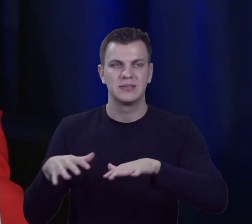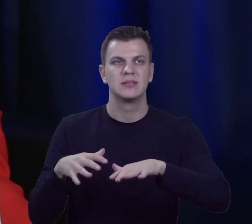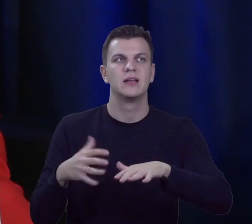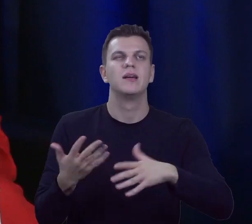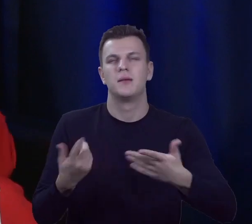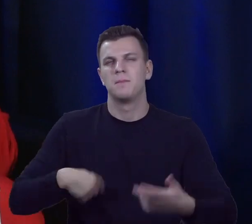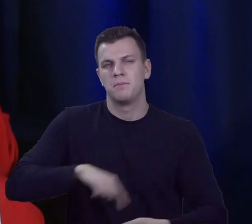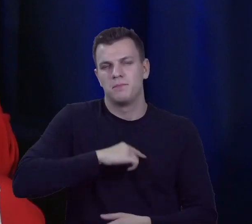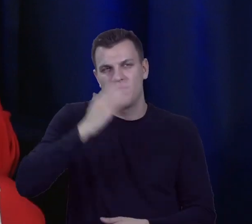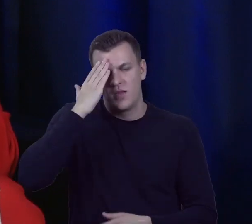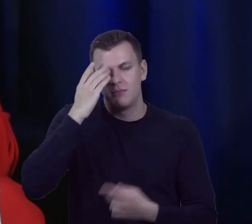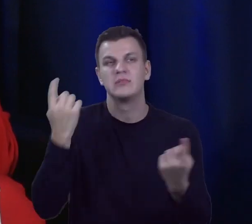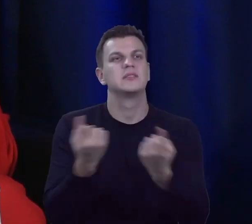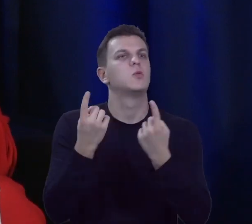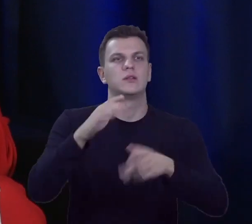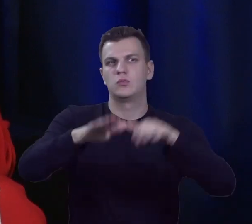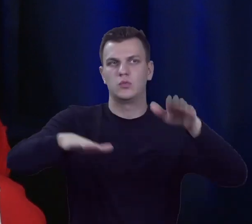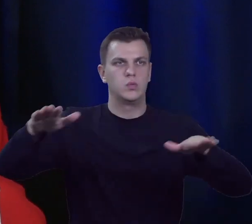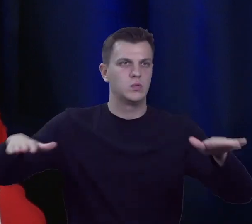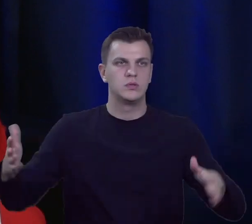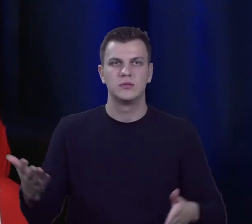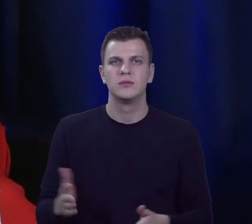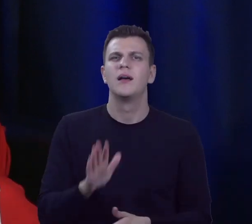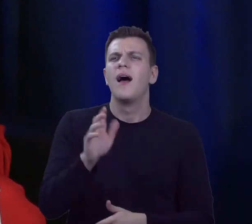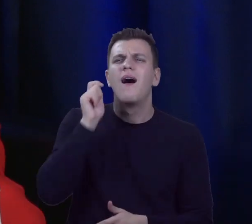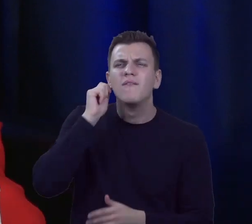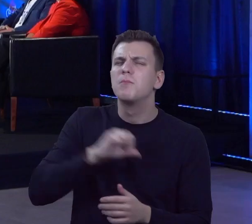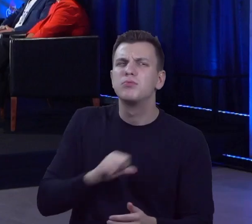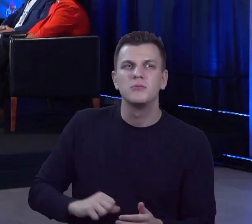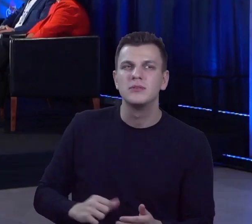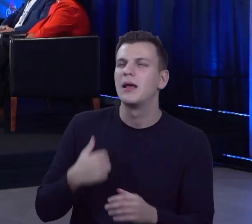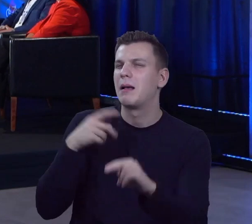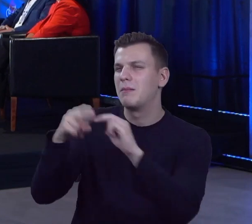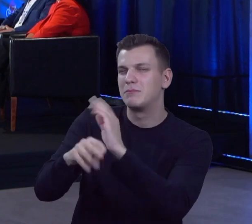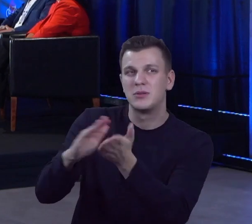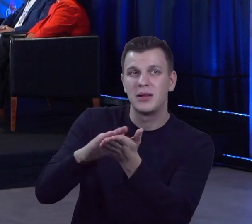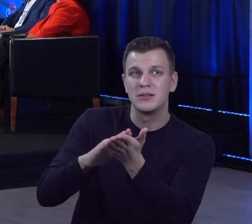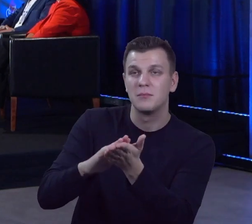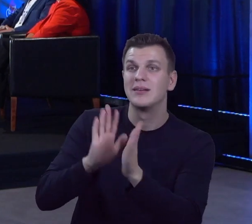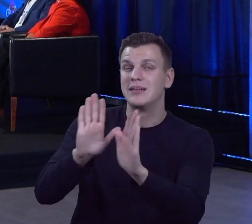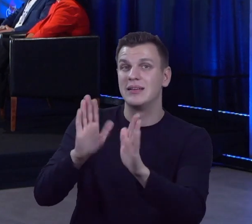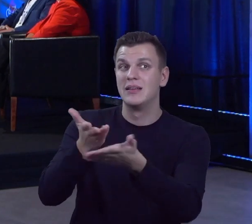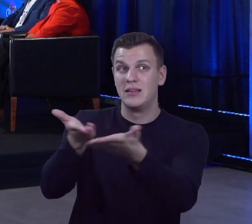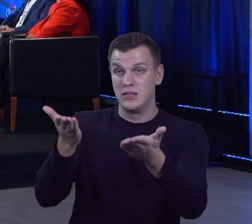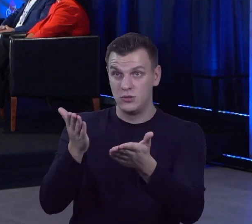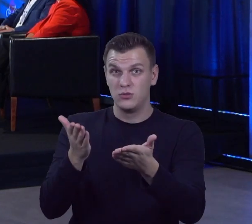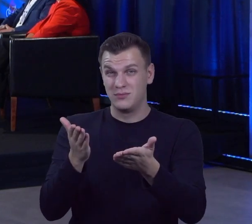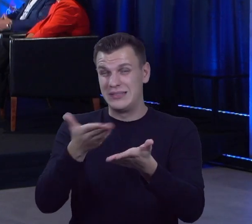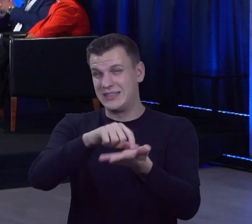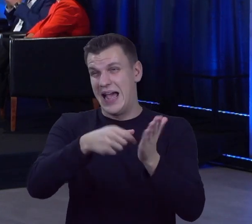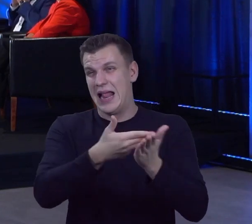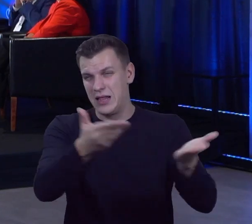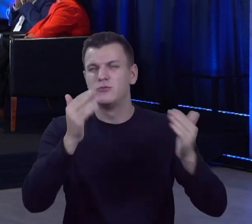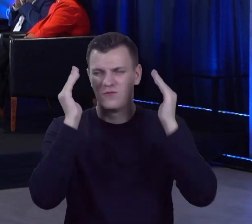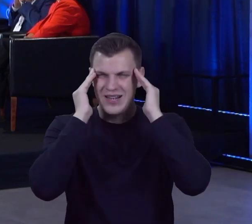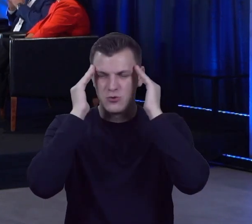wiedzę, że jest różnie i nie będziemy mówić o tym, że jest idealnie. pejdę w słowo i powiem, że ta świadomość chyba na sali jest. znaczy myśmy mówili